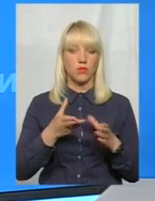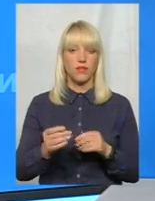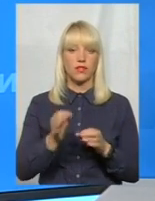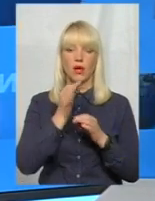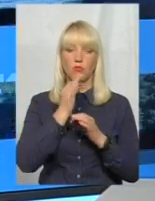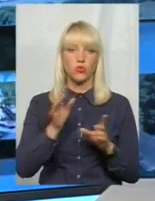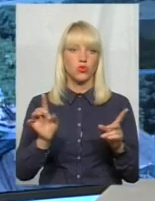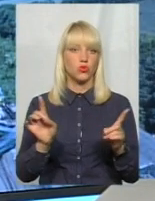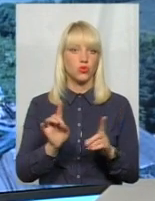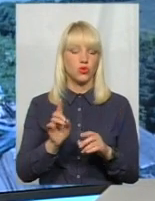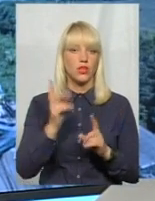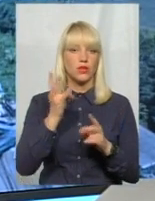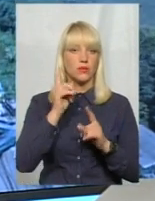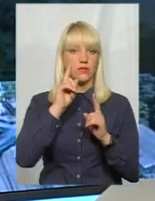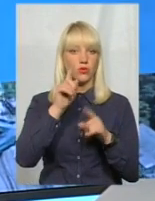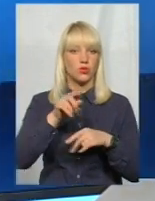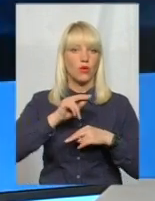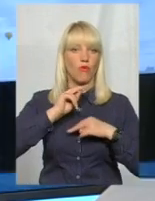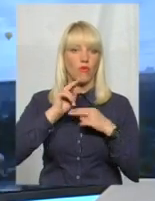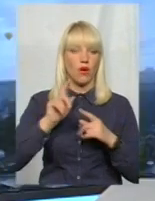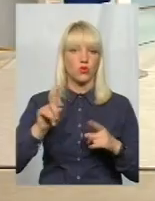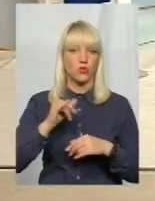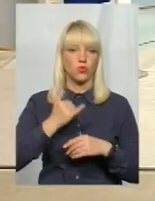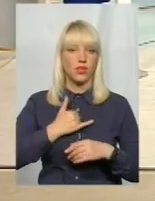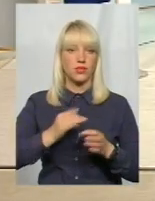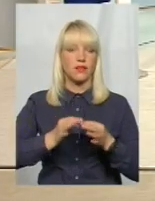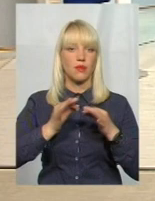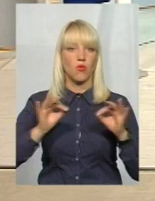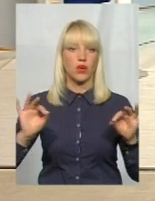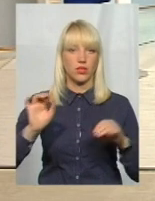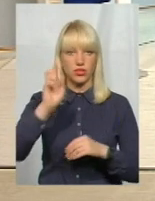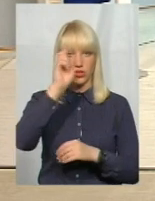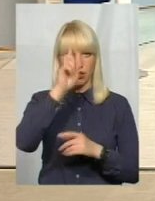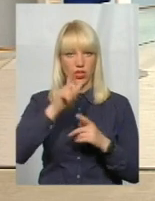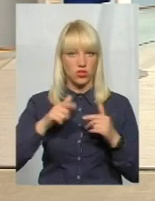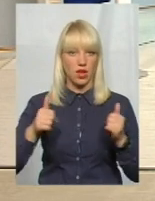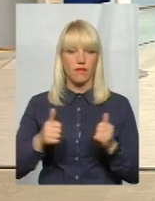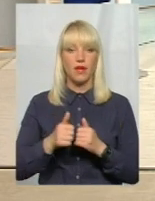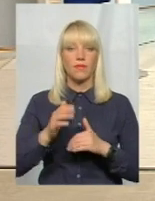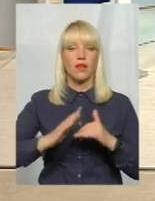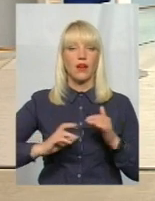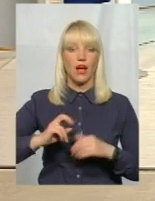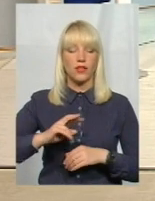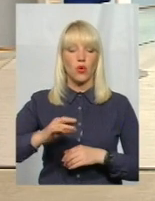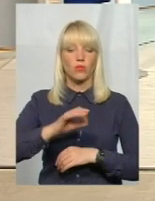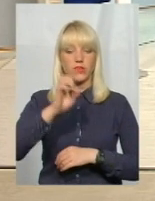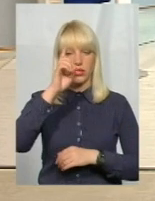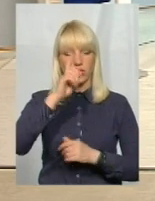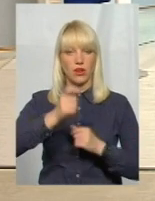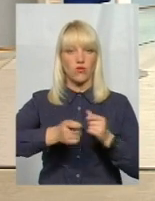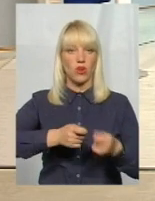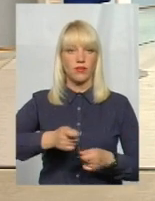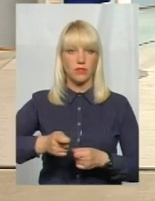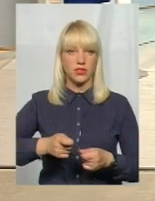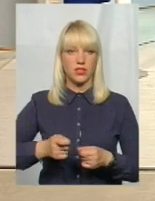Тим більше, ще звернімо увагу, що в нас демократична держава. Кадри в обласну державну адміністрацію підібрані